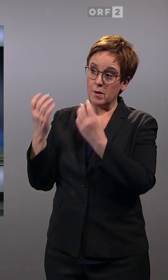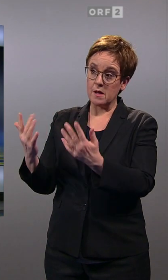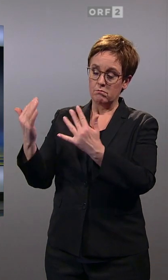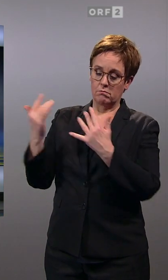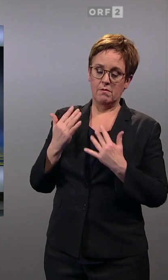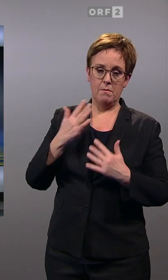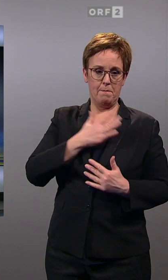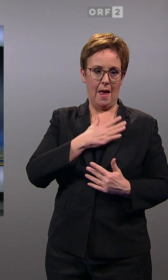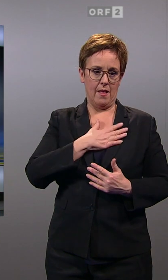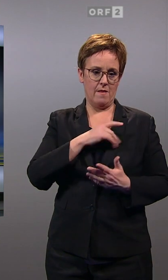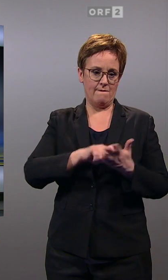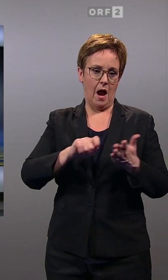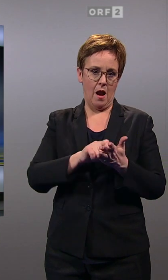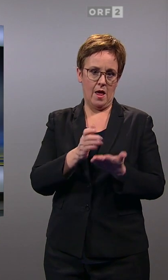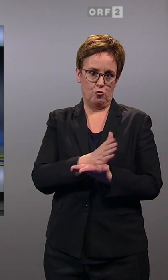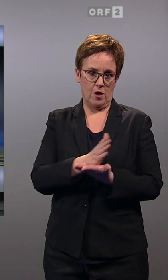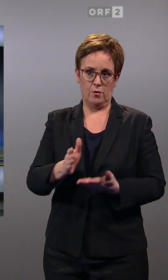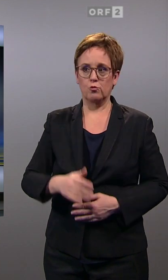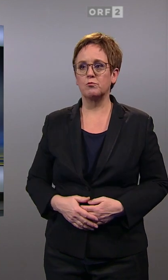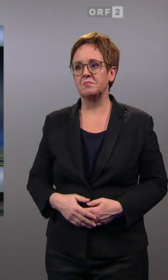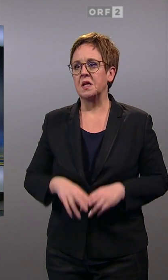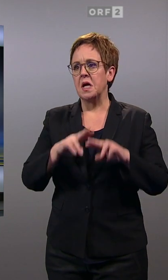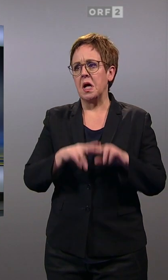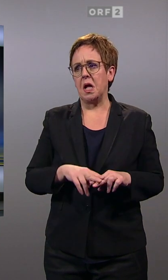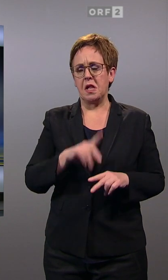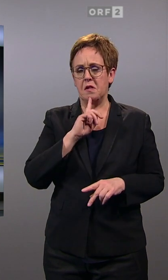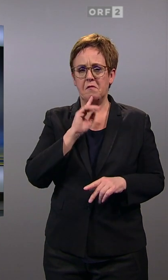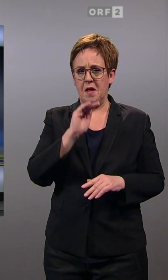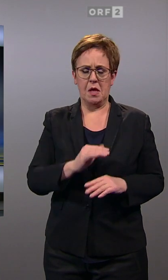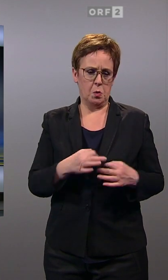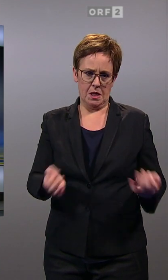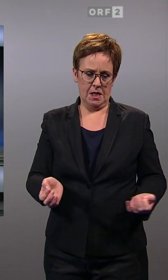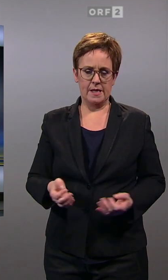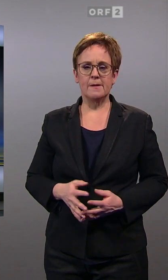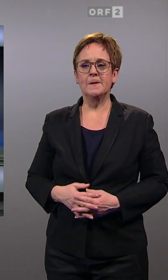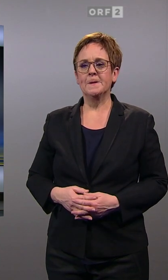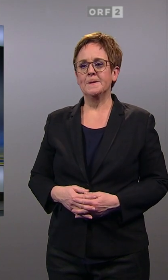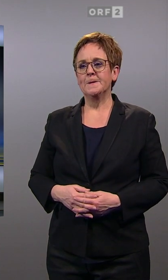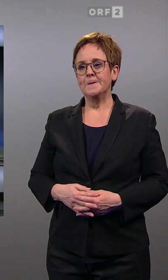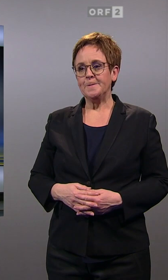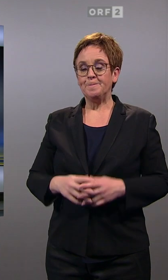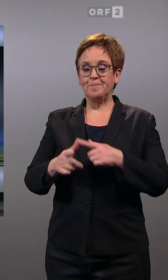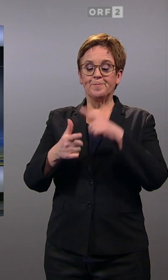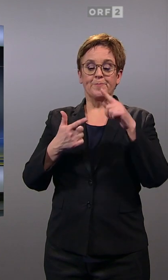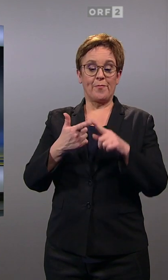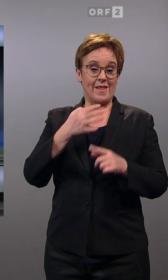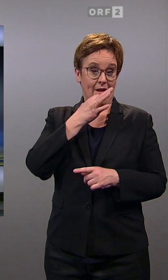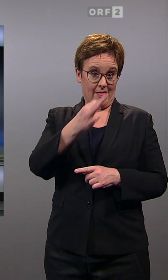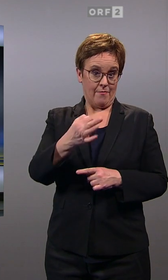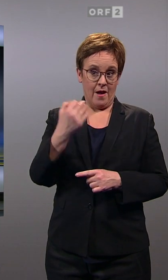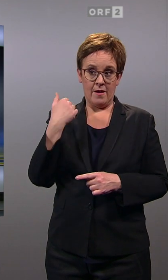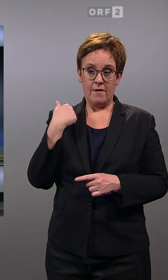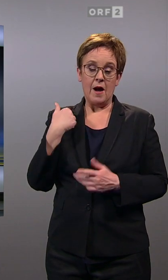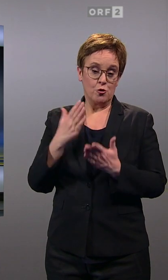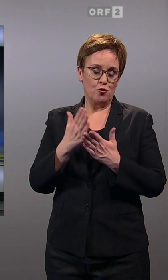wichtig oder ziemlich wichtig. Dem Rest wenig oder gar nicht von Bedeutung. Eine zweite Frage, die da gestellt wurde